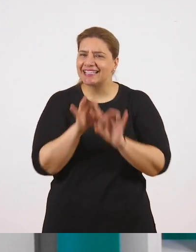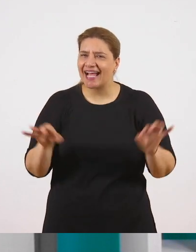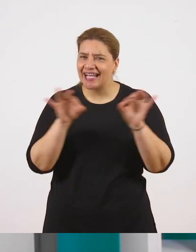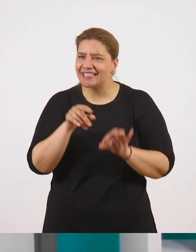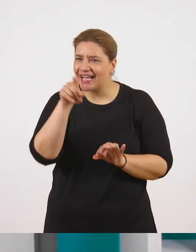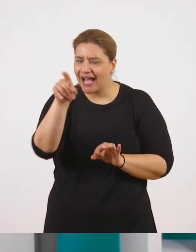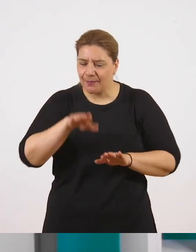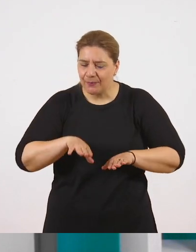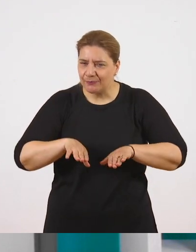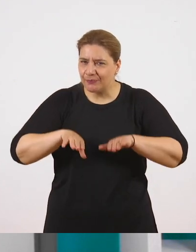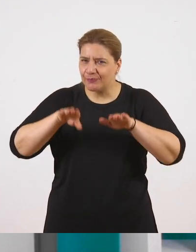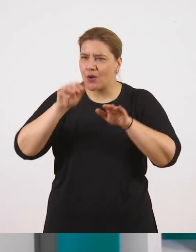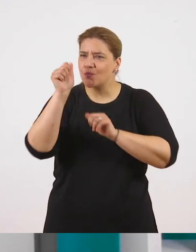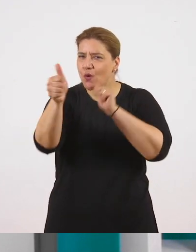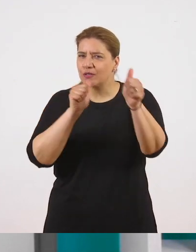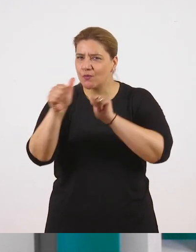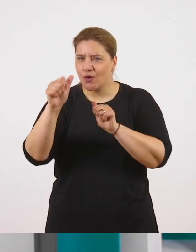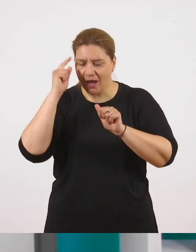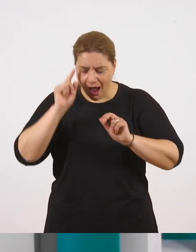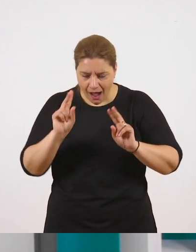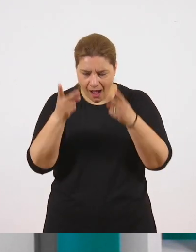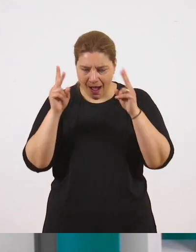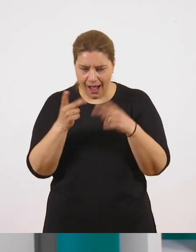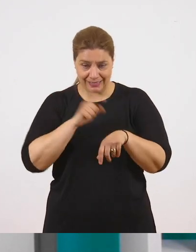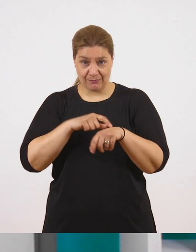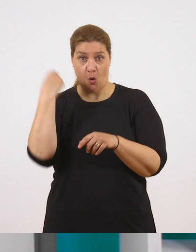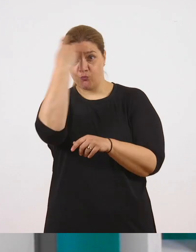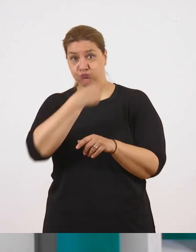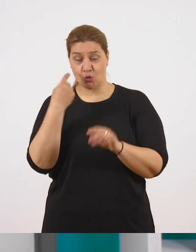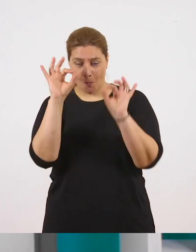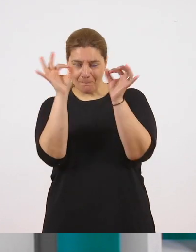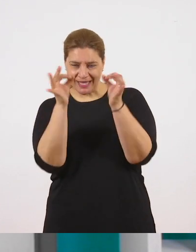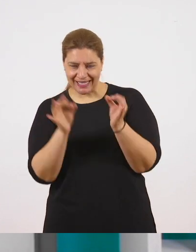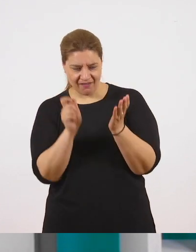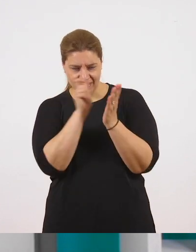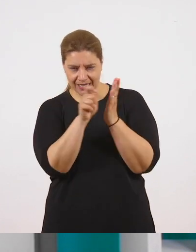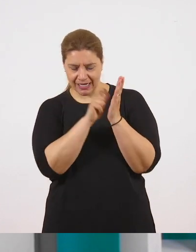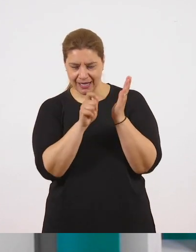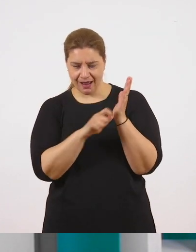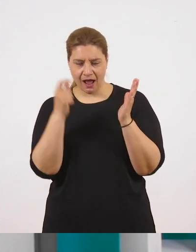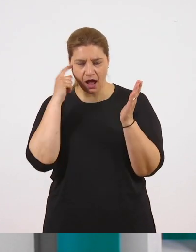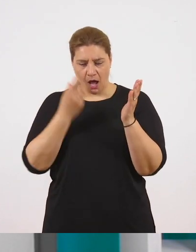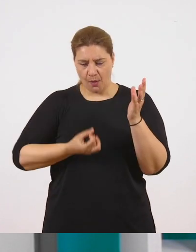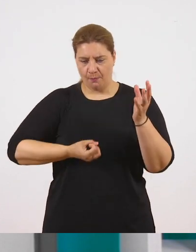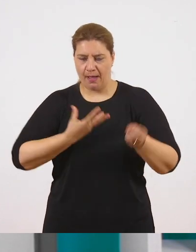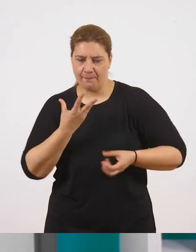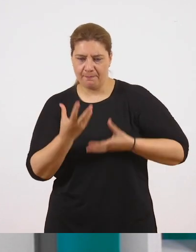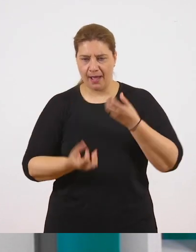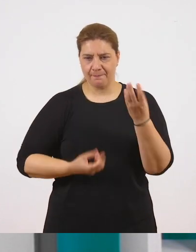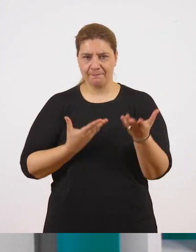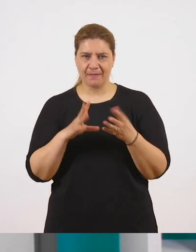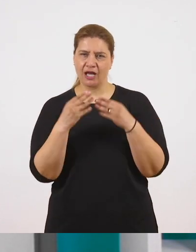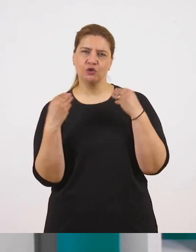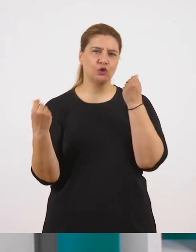ότι σημαντικό είναι όταν περιγράφουμε ένα πρόσωπο να το ζωντανεύουμε, να το αποκαλύπτουμε αυτό